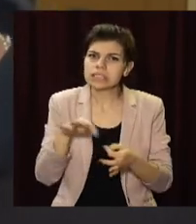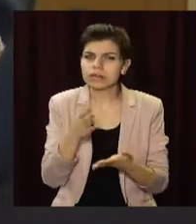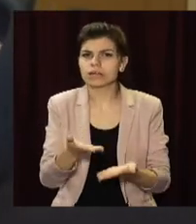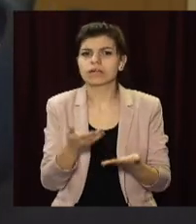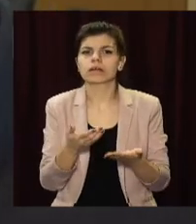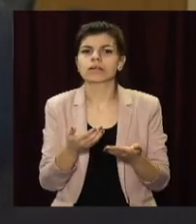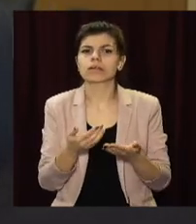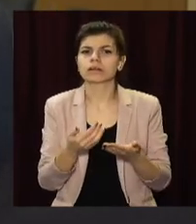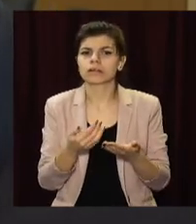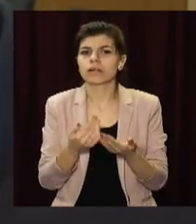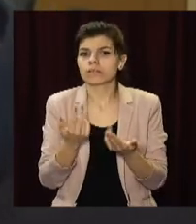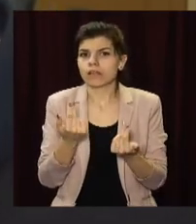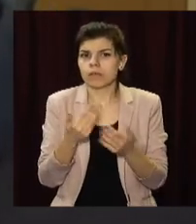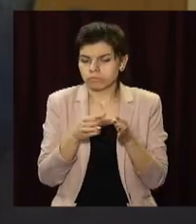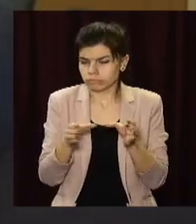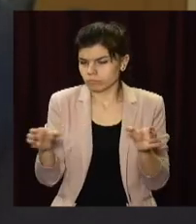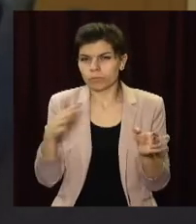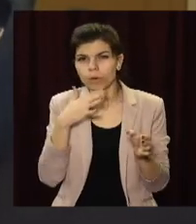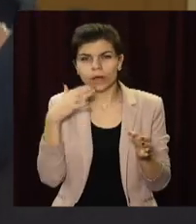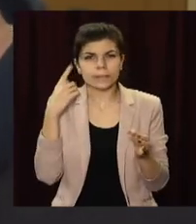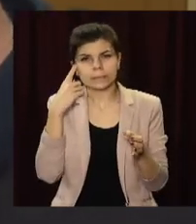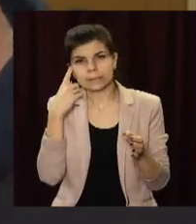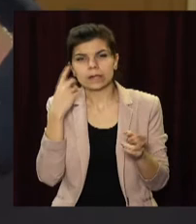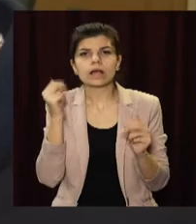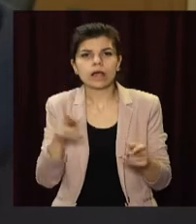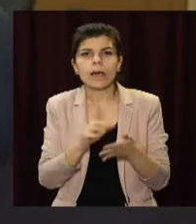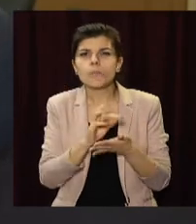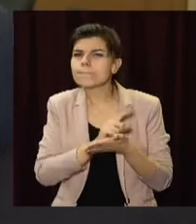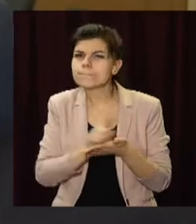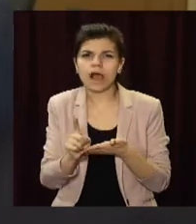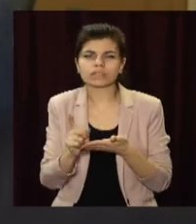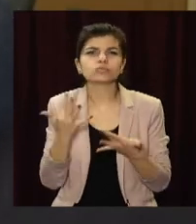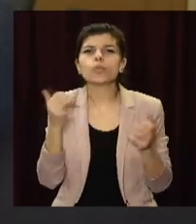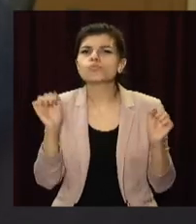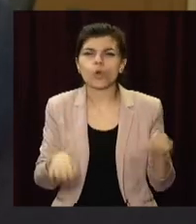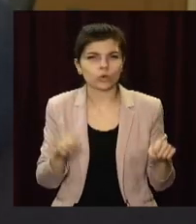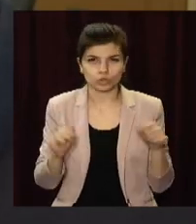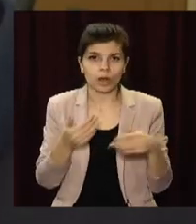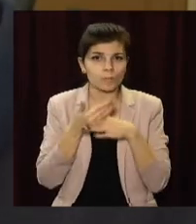Тому ми намагаємося зараз по максимуму наших діток, погибших героїв,